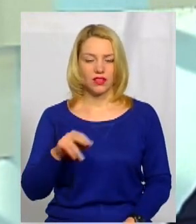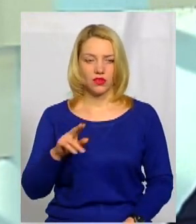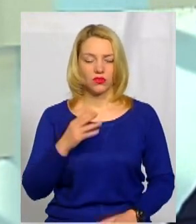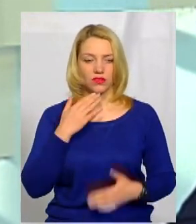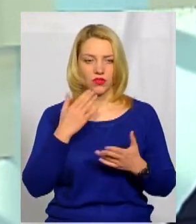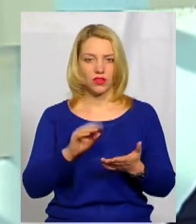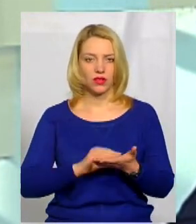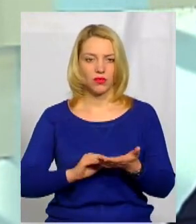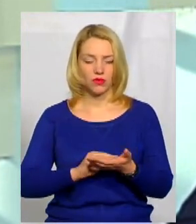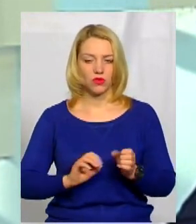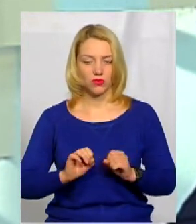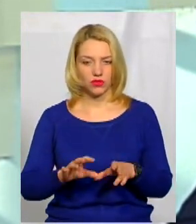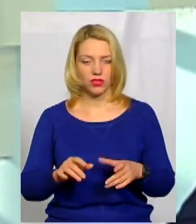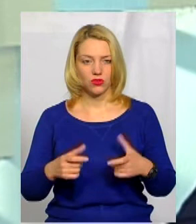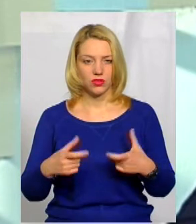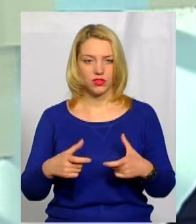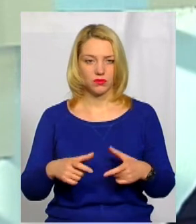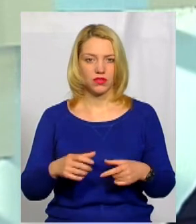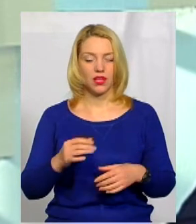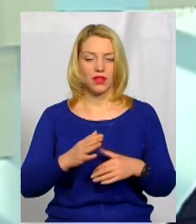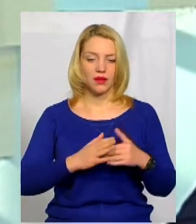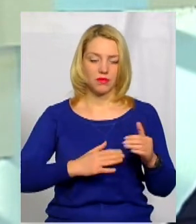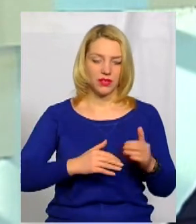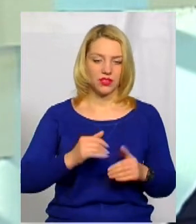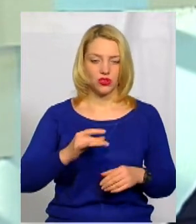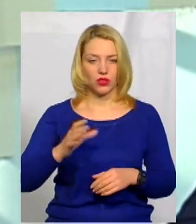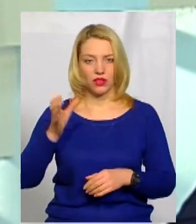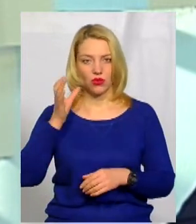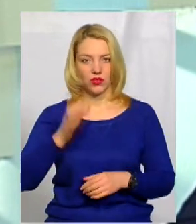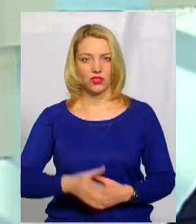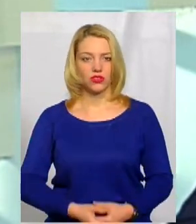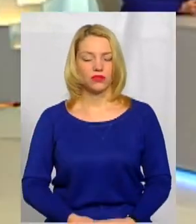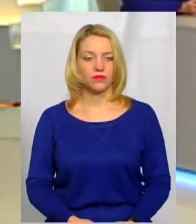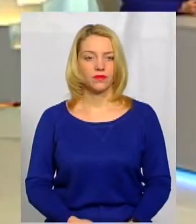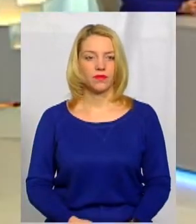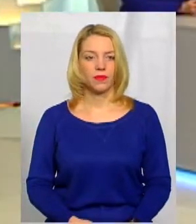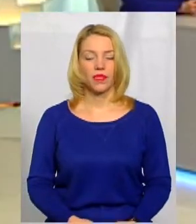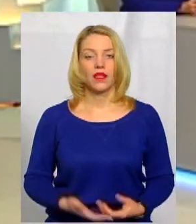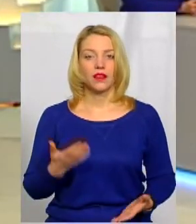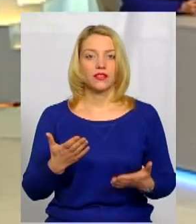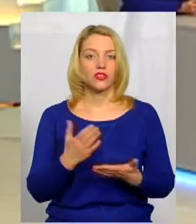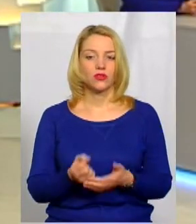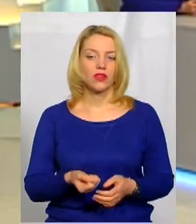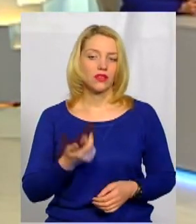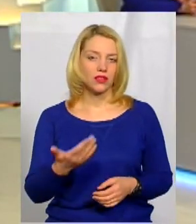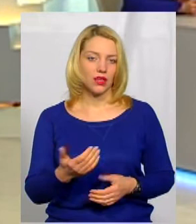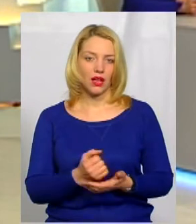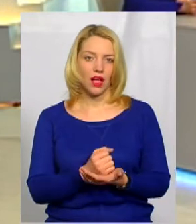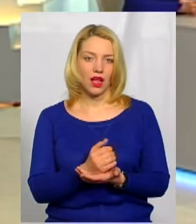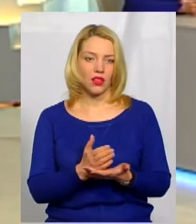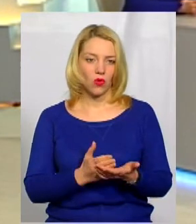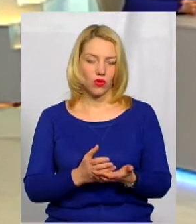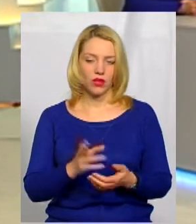повторну здачу іспиту, теоретичного та практичного. Якщо є кілька категорій, по всім